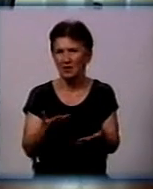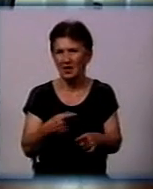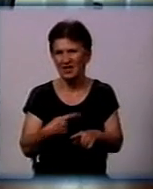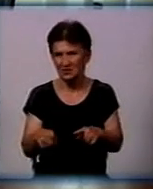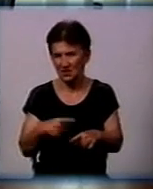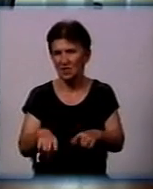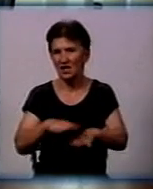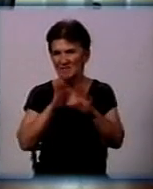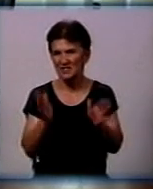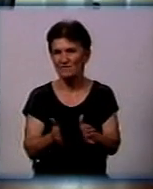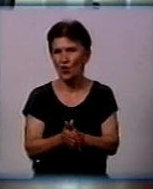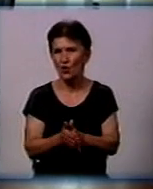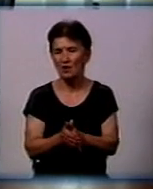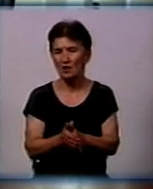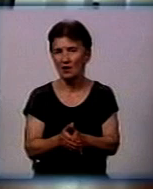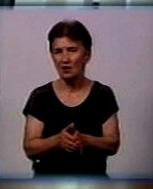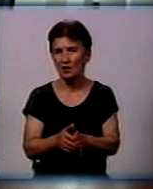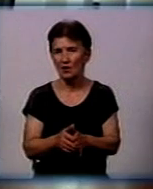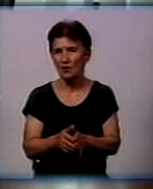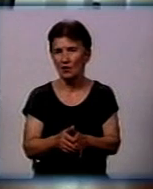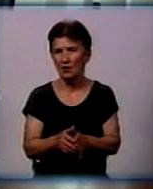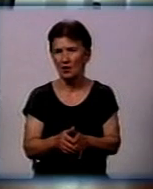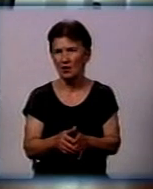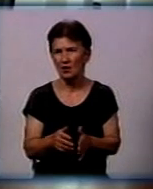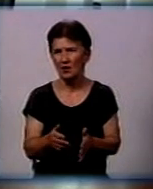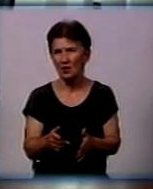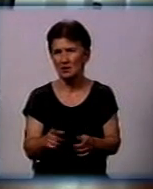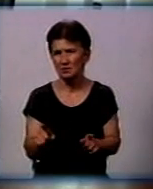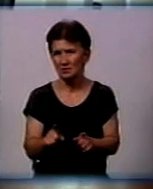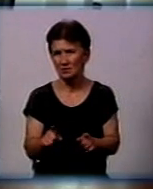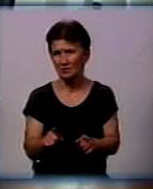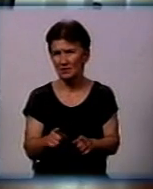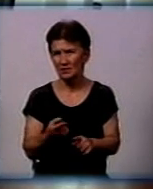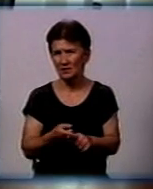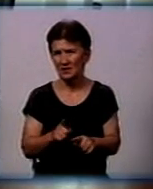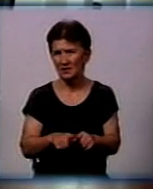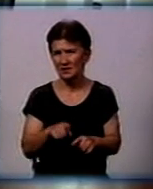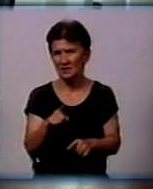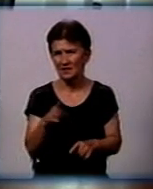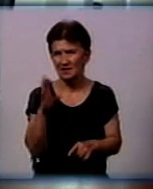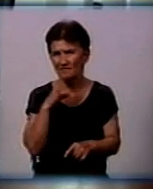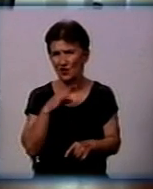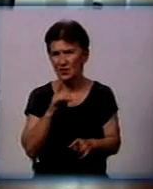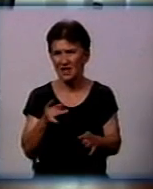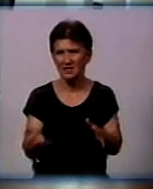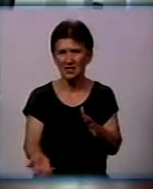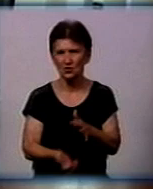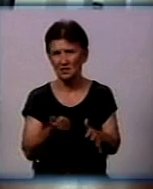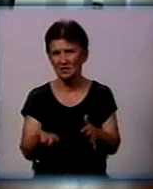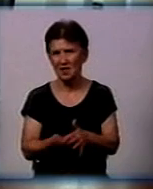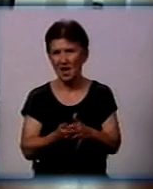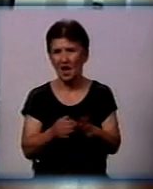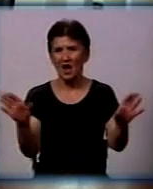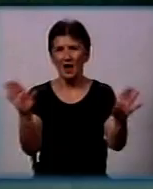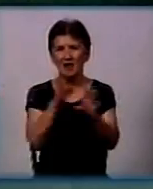враховуючи погодні умови, скоріше всього, що світіння води і недостатня кількість кисню